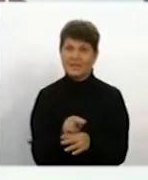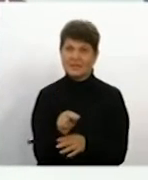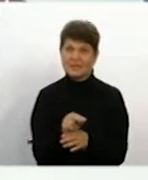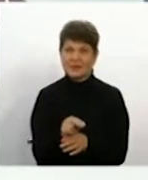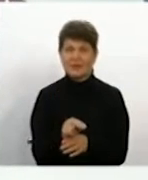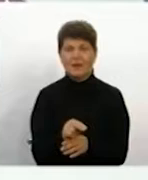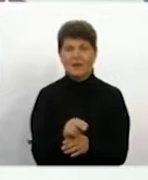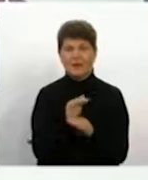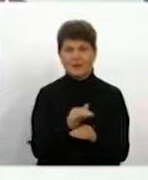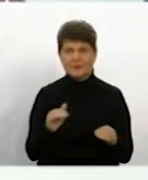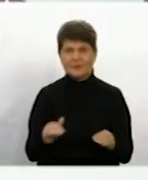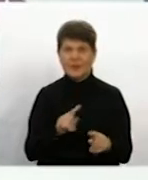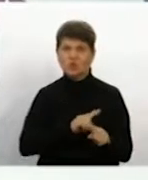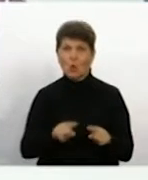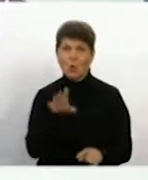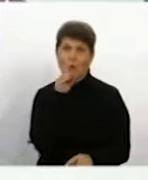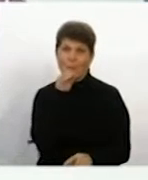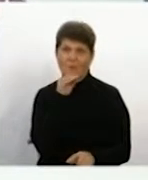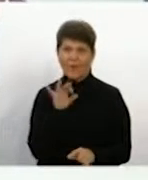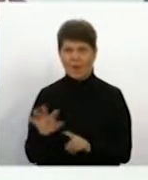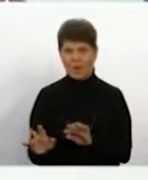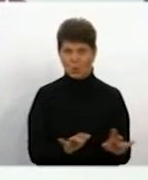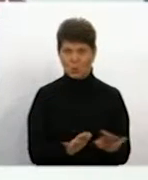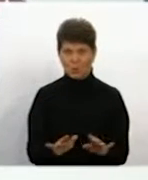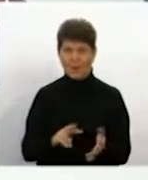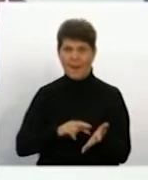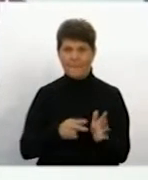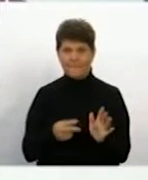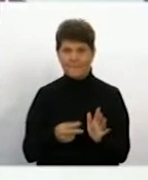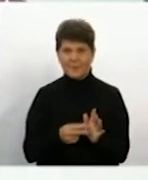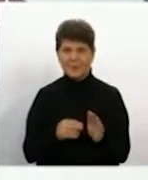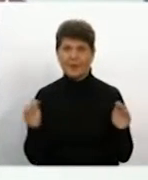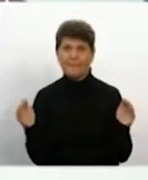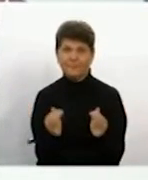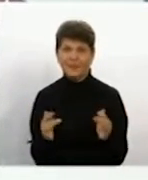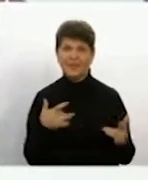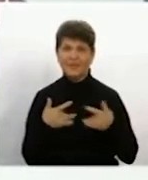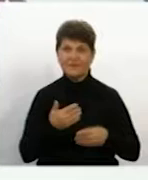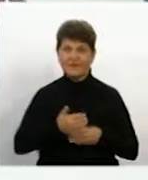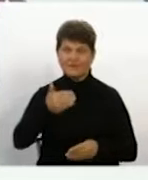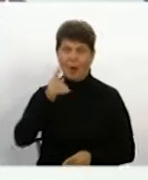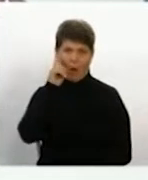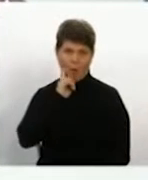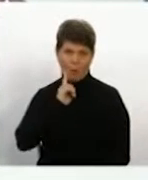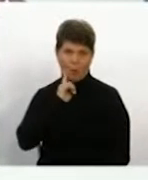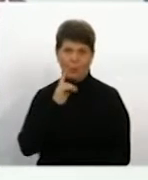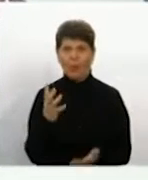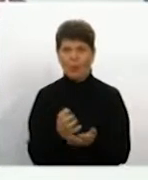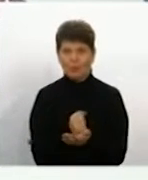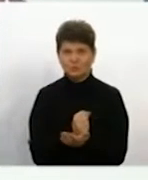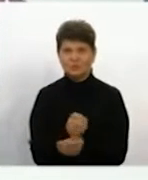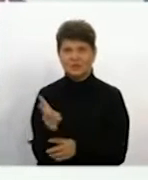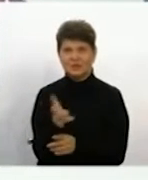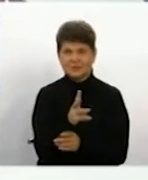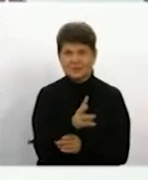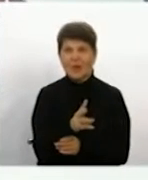вчать корумовки та руханки. У планах поставити міні-виставу, а поки успіхи знімають для